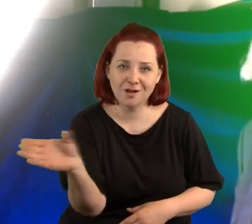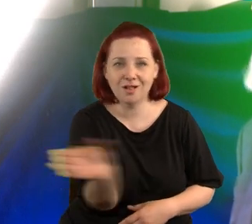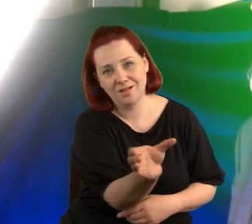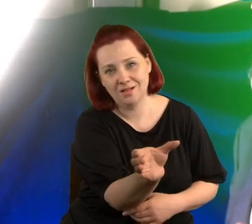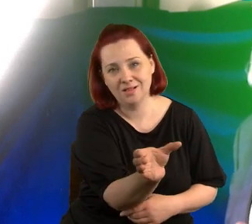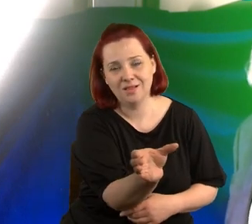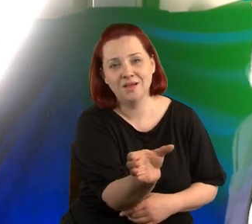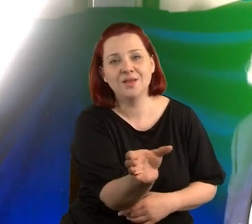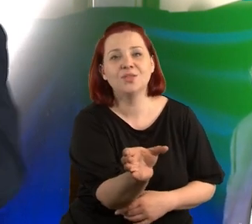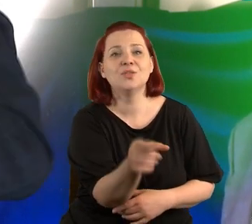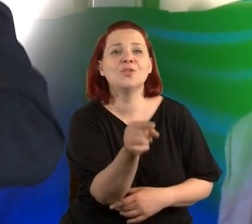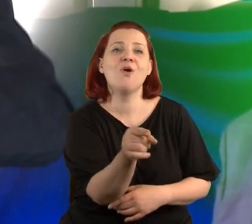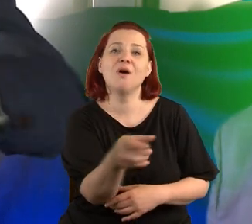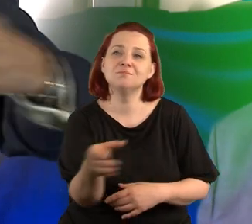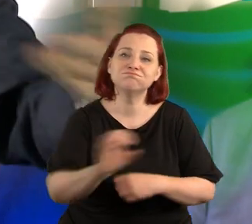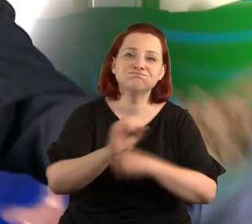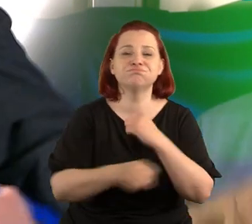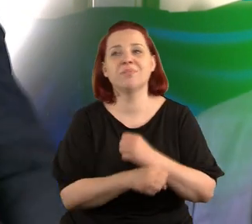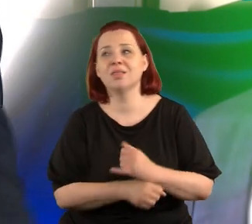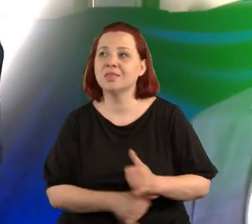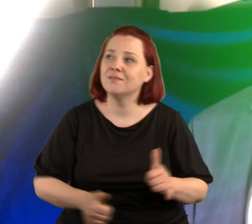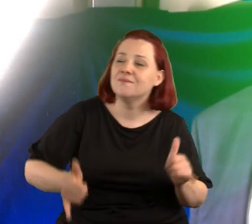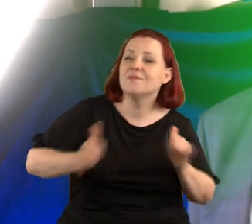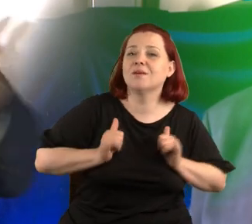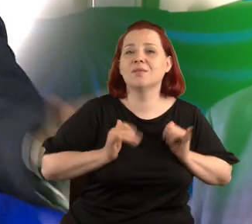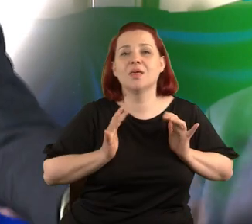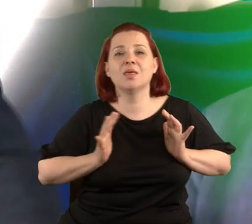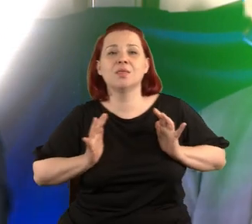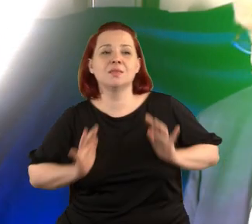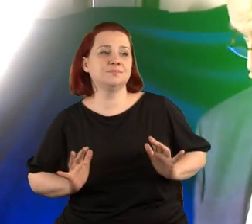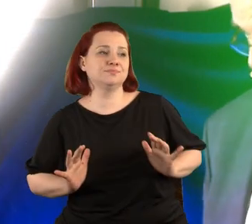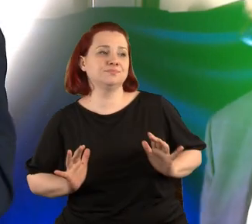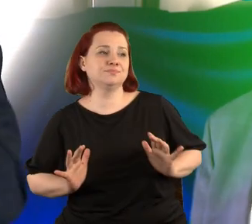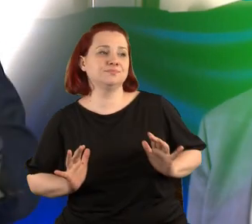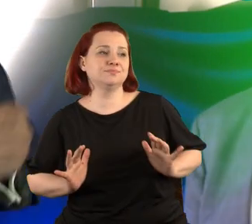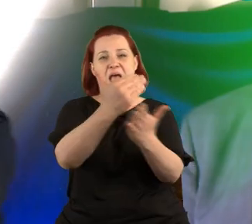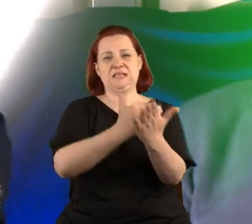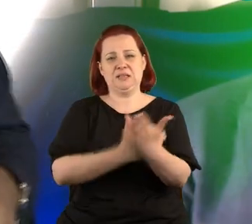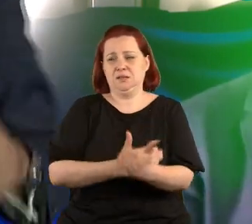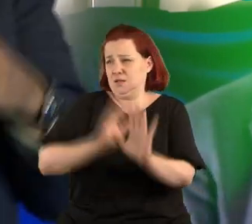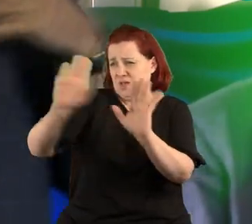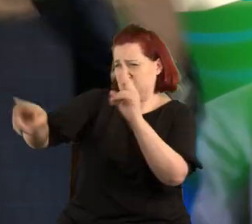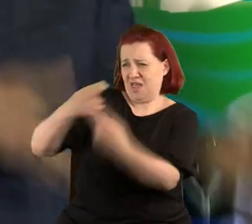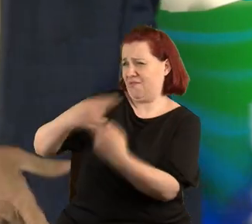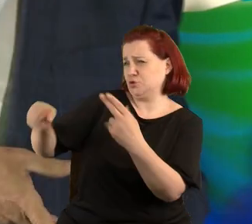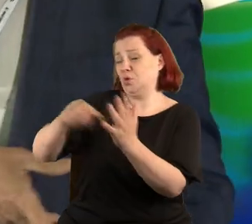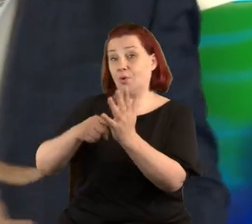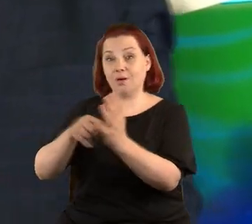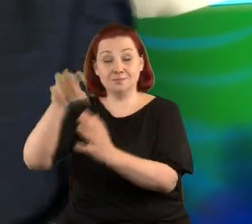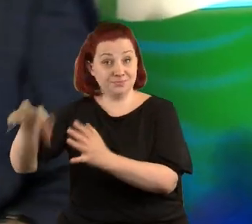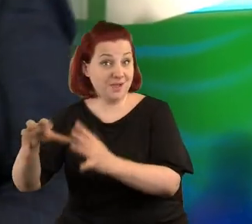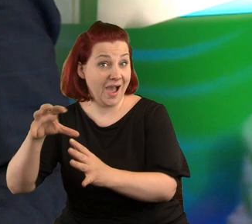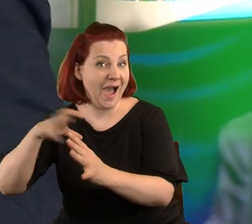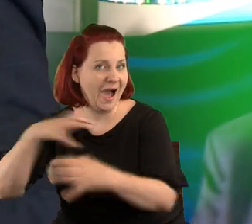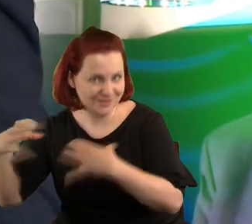i zastępujemy ją wygodą dogmatów. Nieważne, czy to jest dogmat artystyczny,